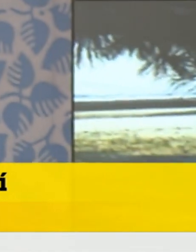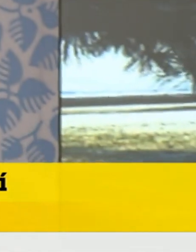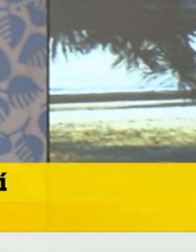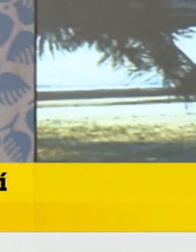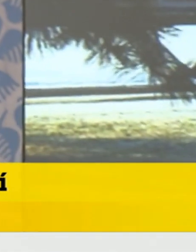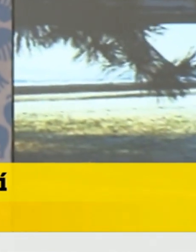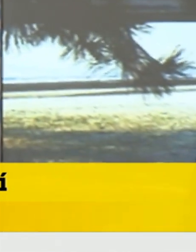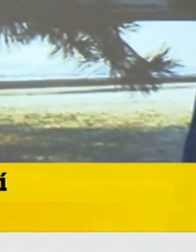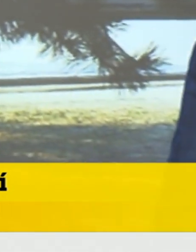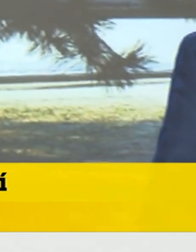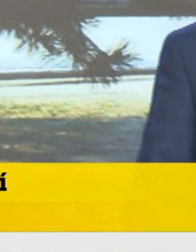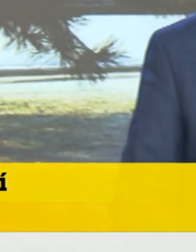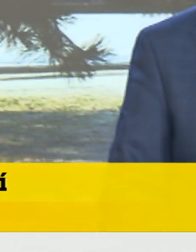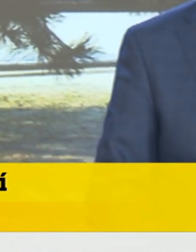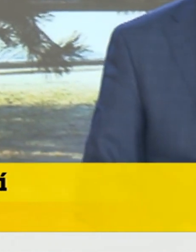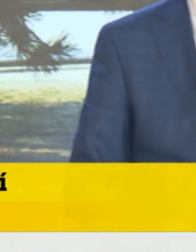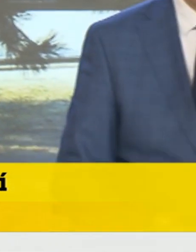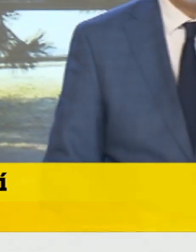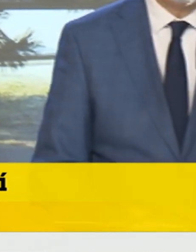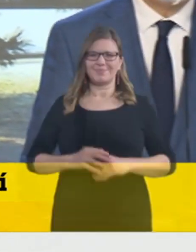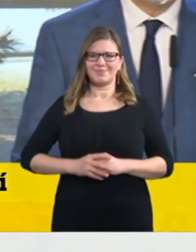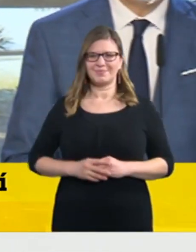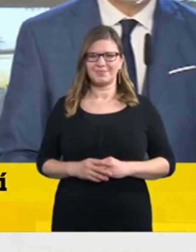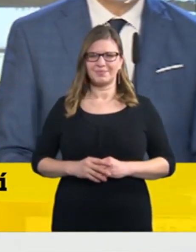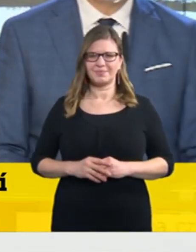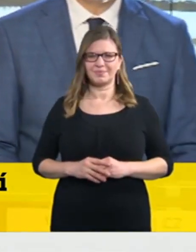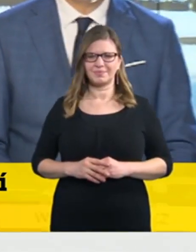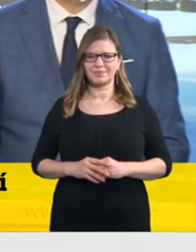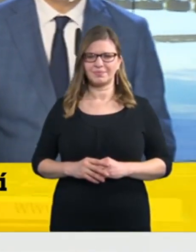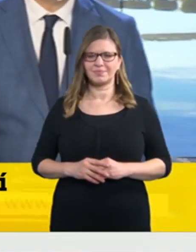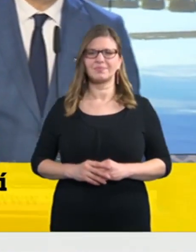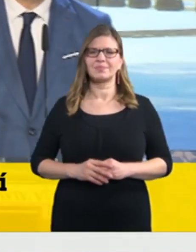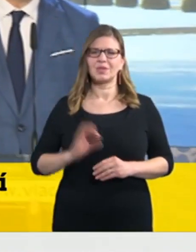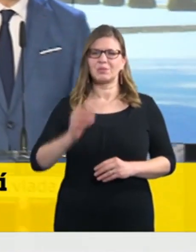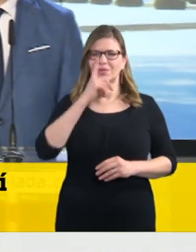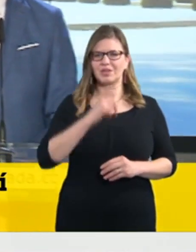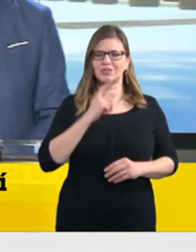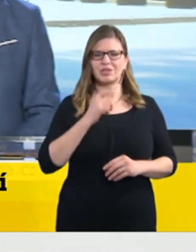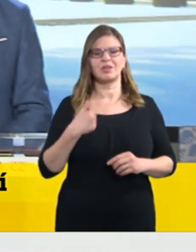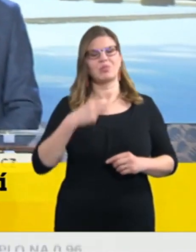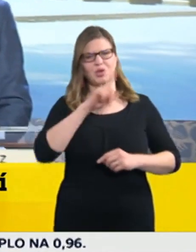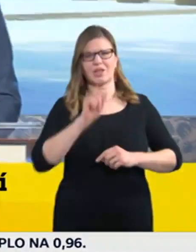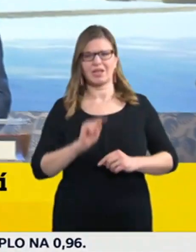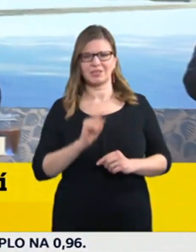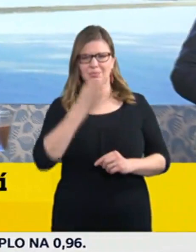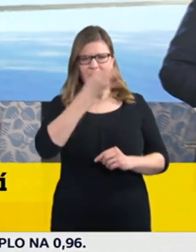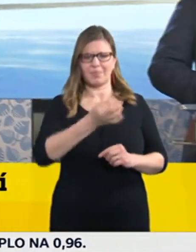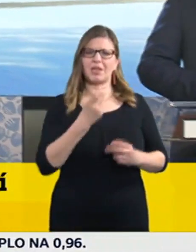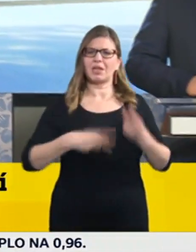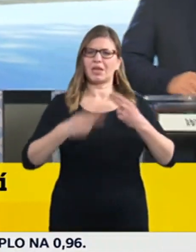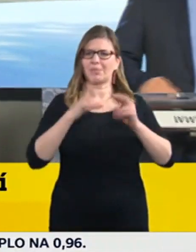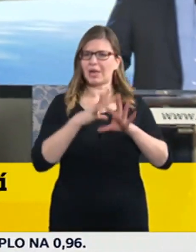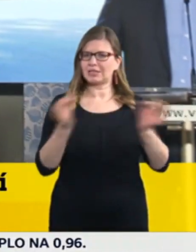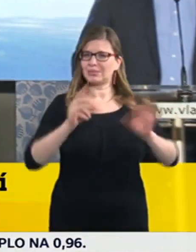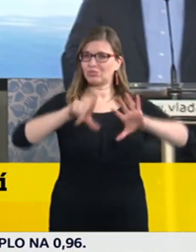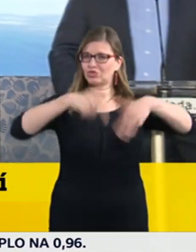Městský večer, Eliška Kopánková, Televize Nová. Můj dotaz směřuje začátek jarních prázdnin, příští týden, teďkon